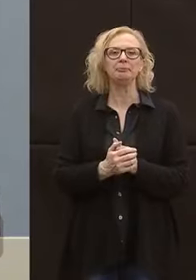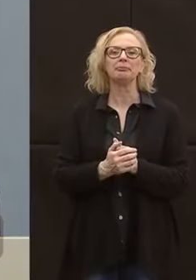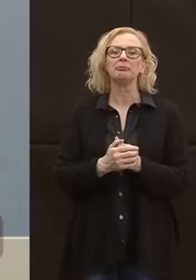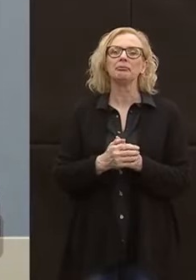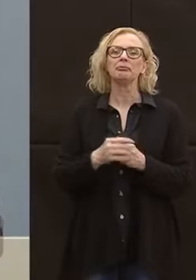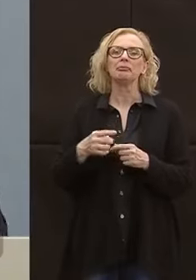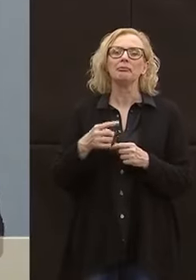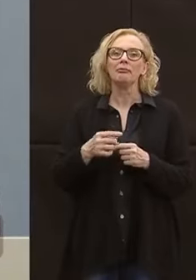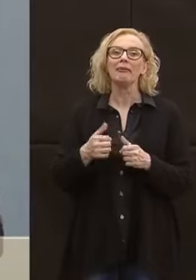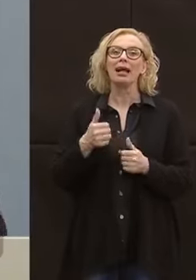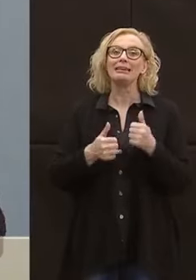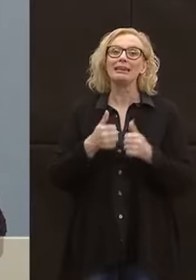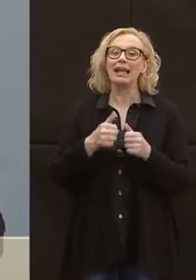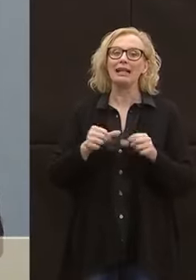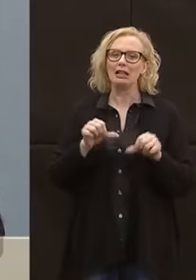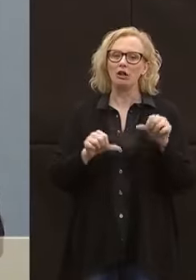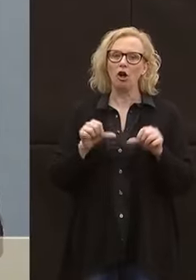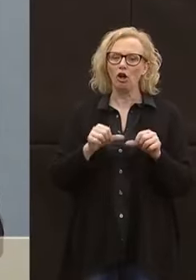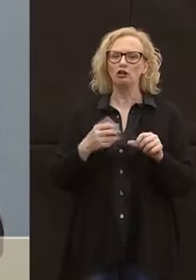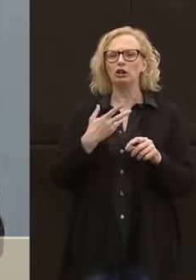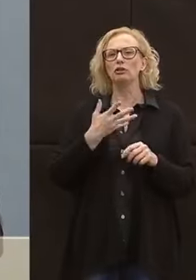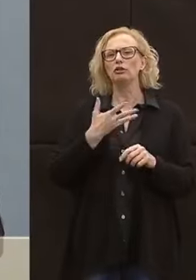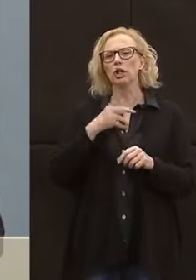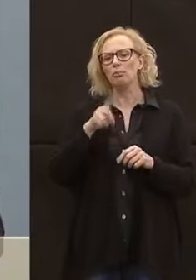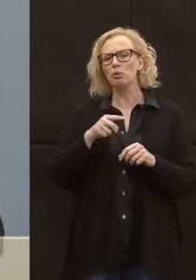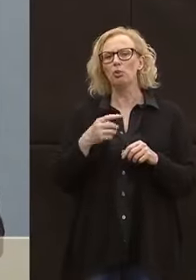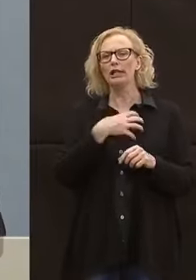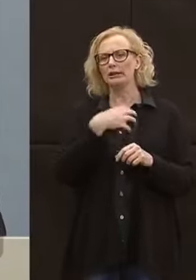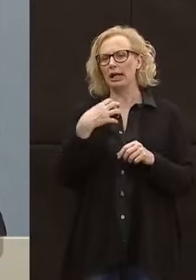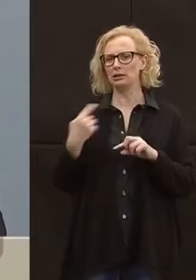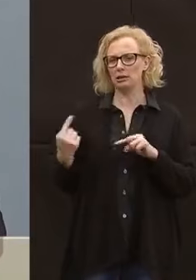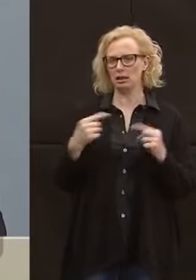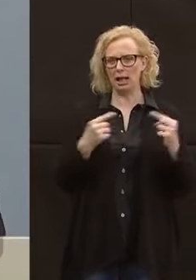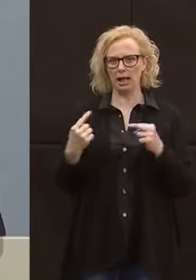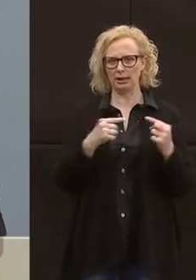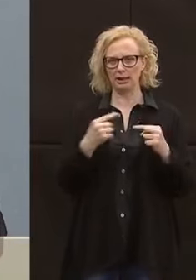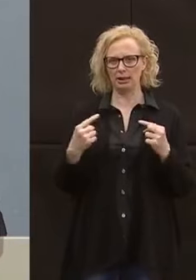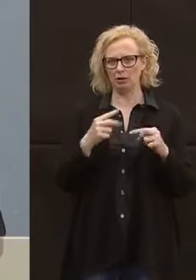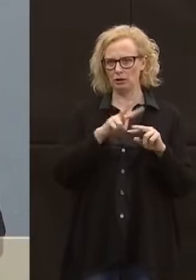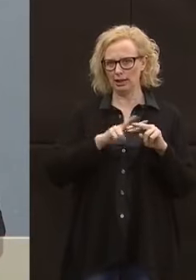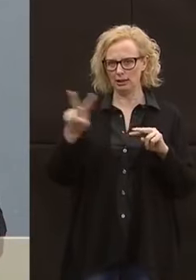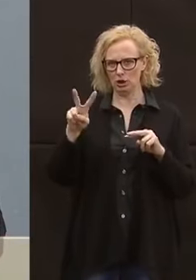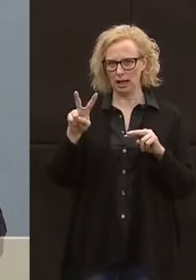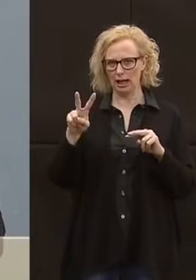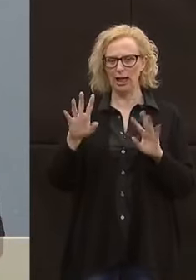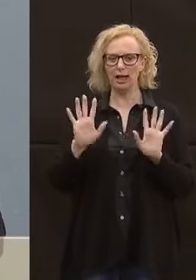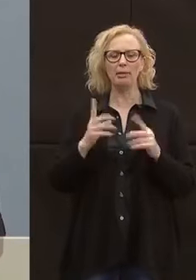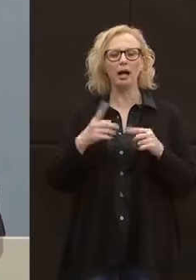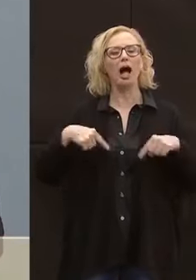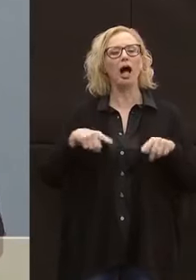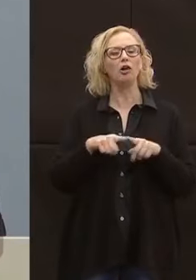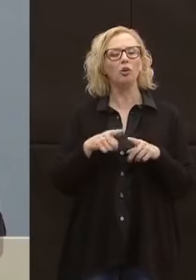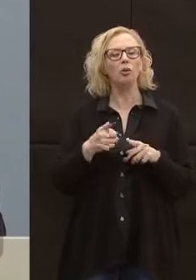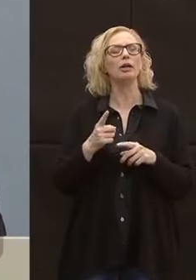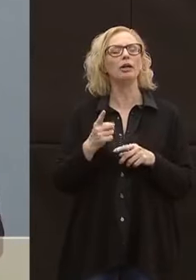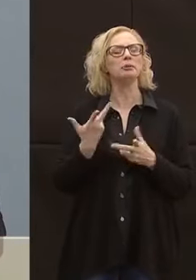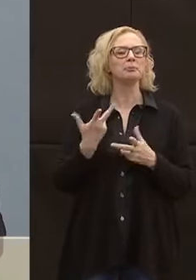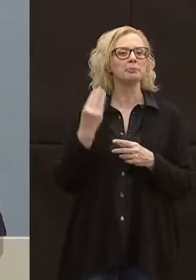Quello dei test sierologici, sapete, c'è anche un certo dibattito a livello scientifico, a livello nazionale, però crediamo che